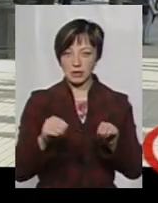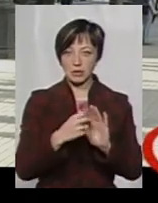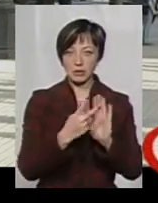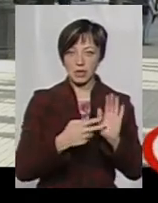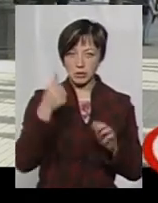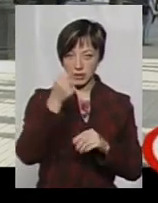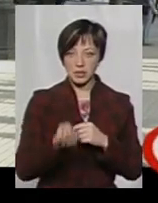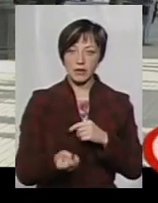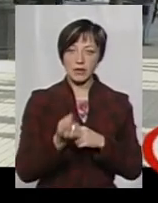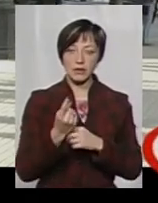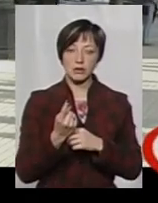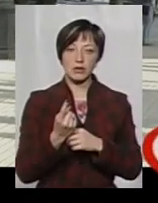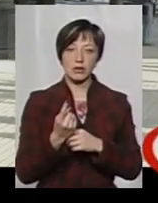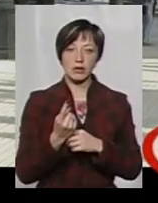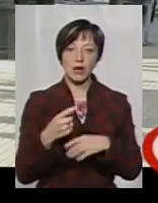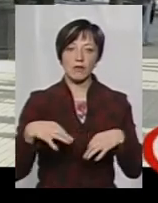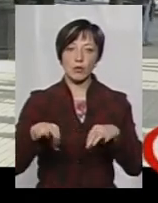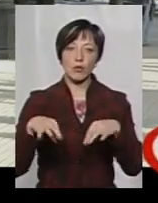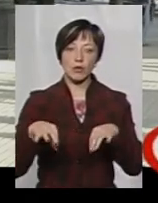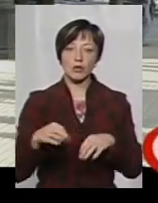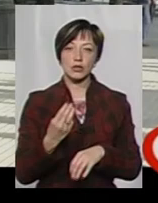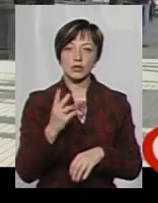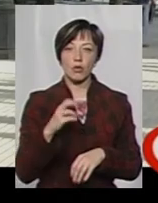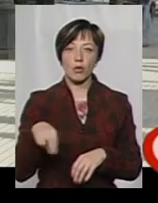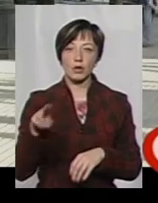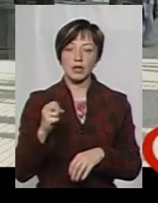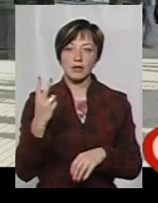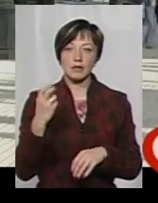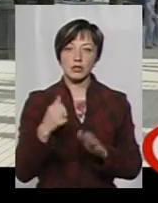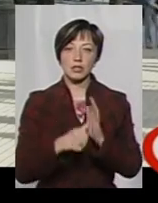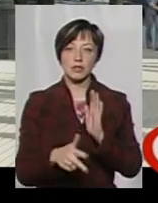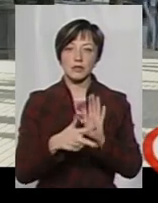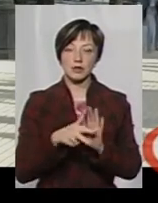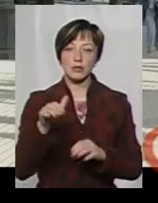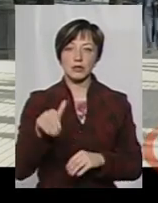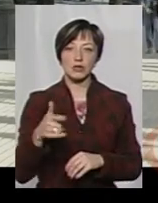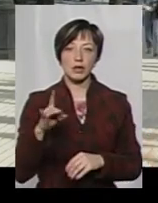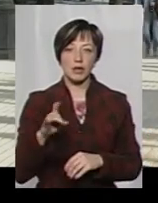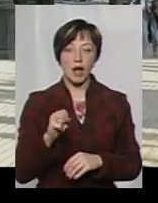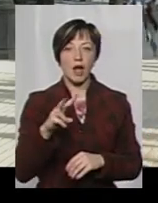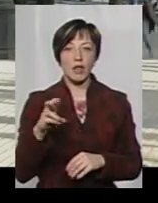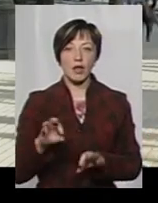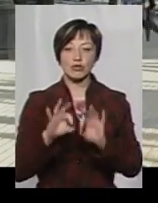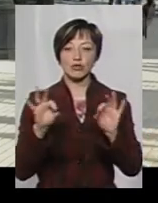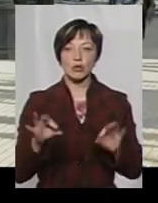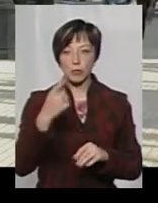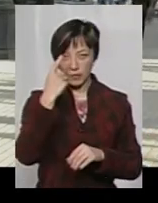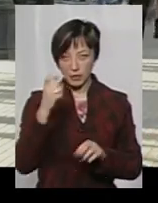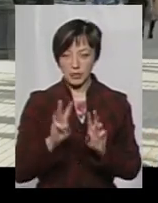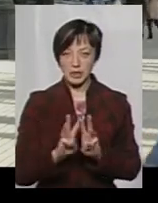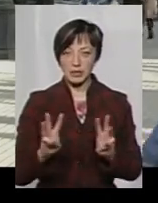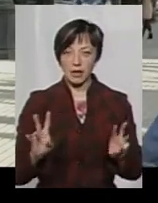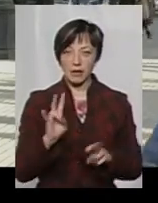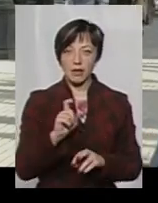-й рік, у нього з'явився автомобіль «Шкода Октавія» за 268 тисяч гривень. Але жодного повідомлення на сайті